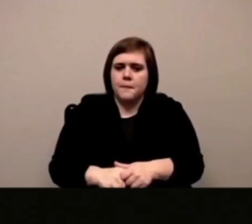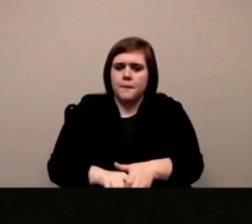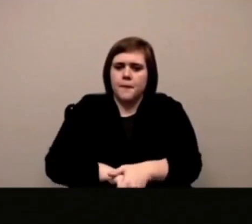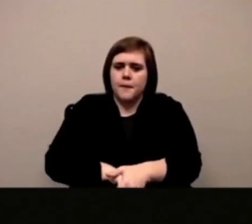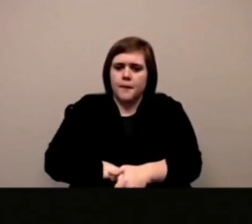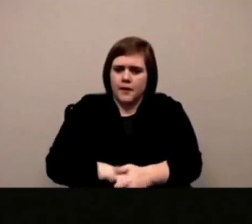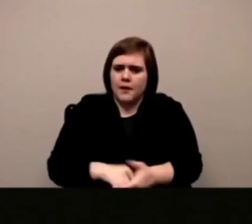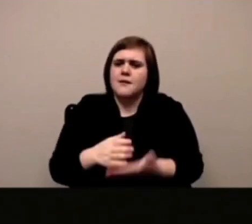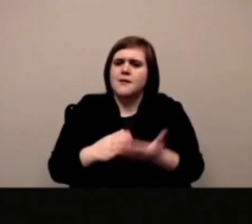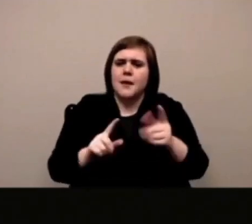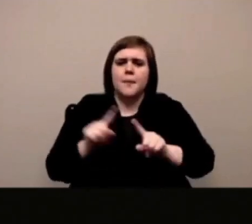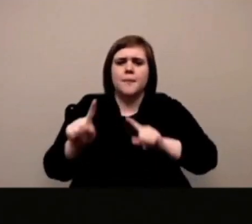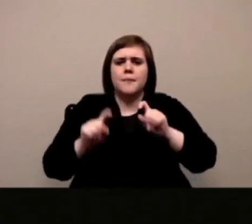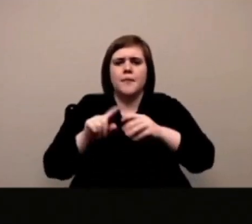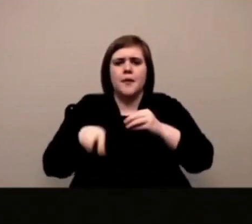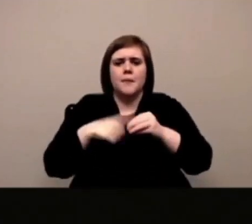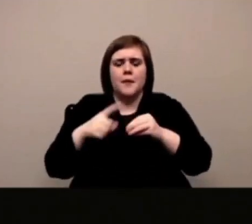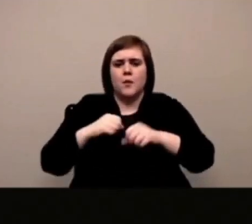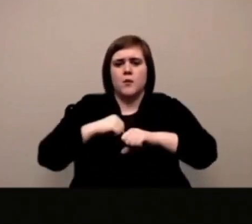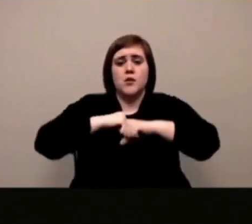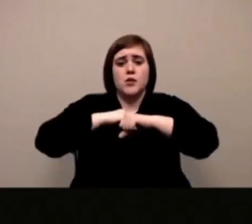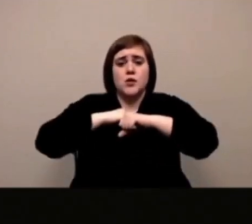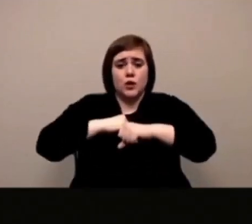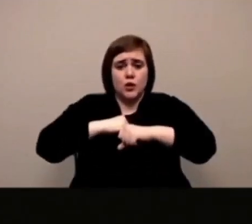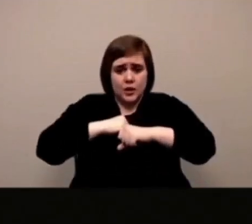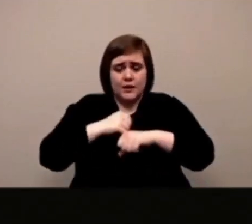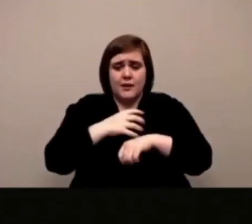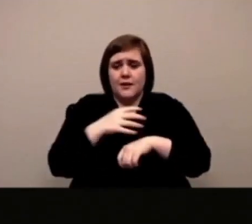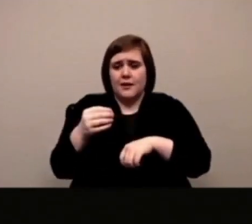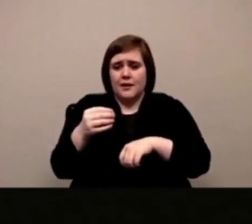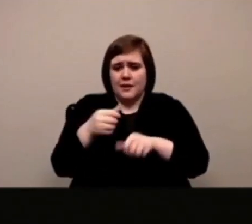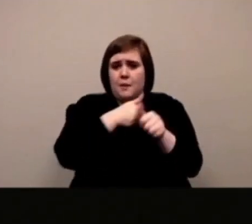domanda per risponderla